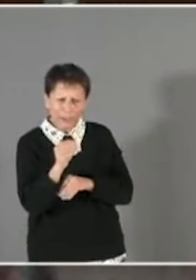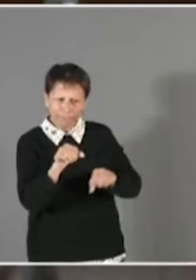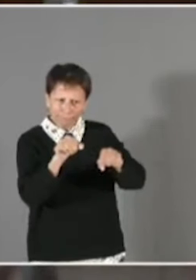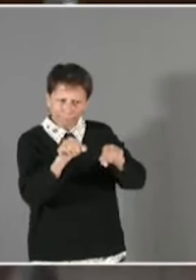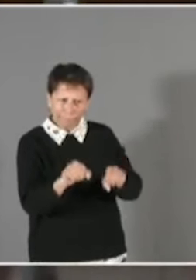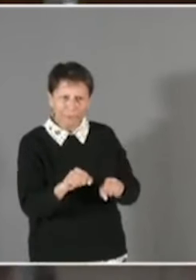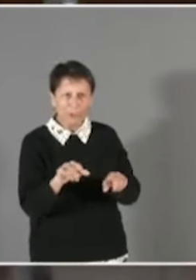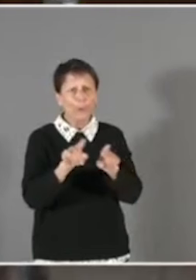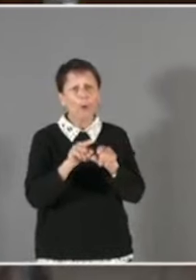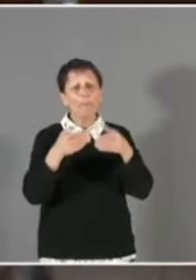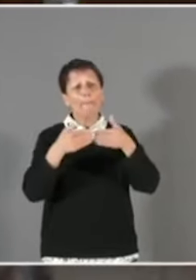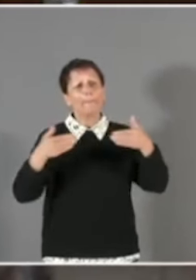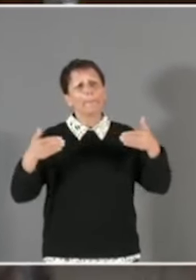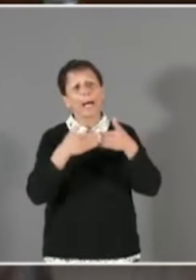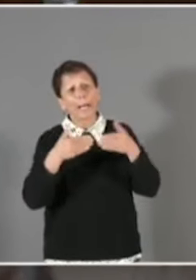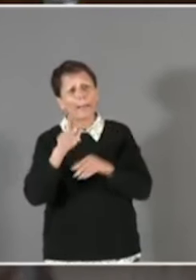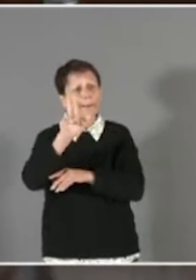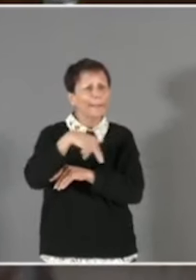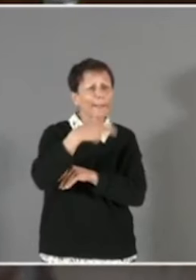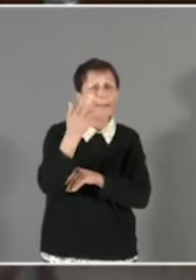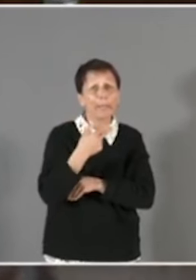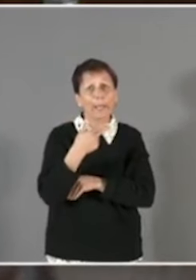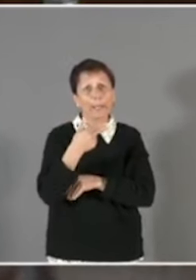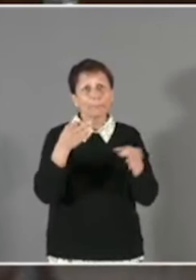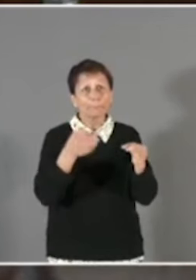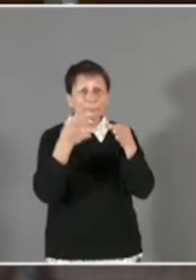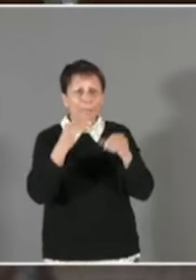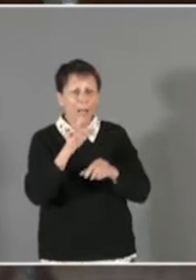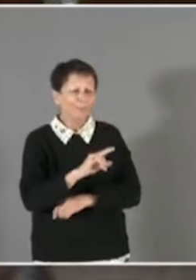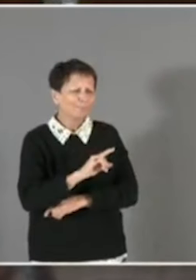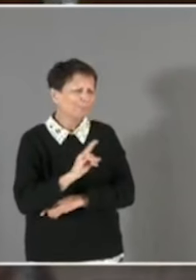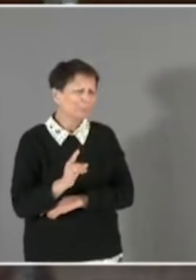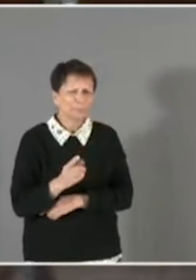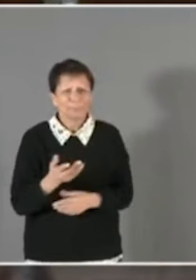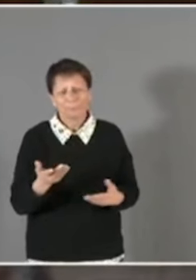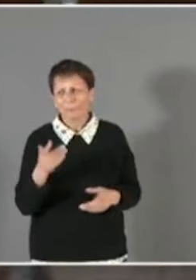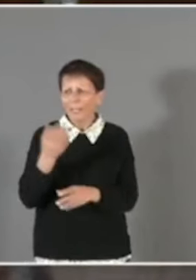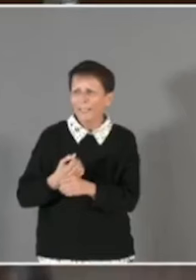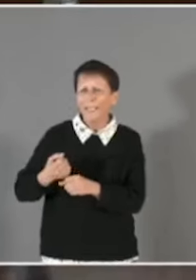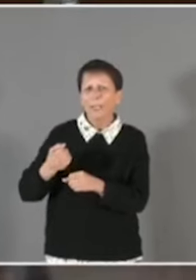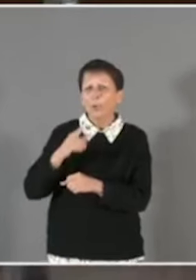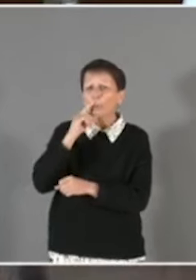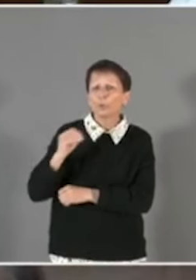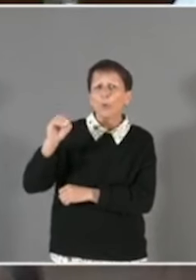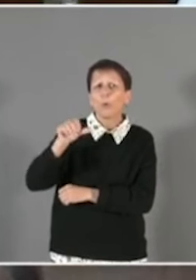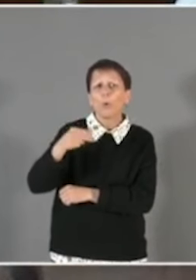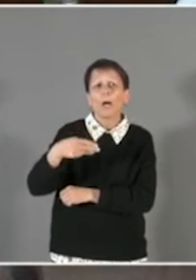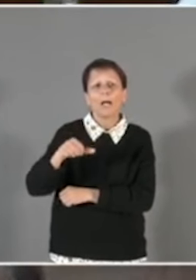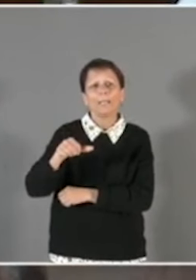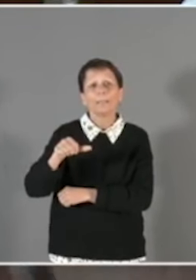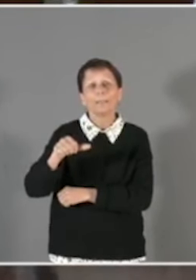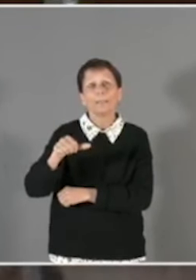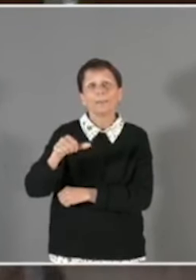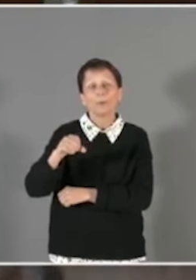de barrières ou de caméras qui fonctionnent une fois sur deux. Vous avez créé, M. Oanesian, en accord avec M. le